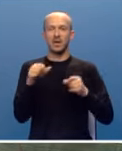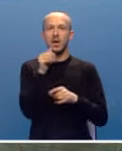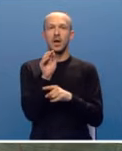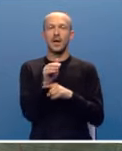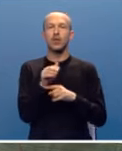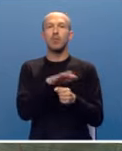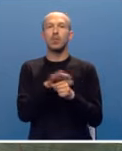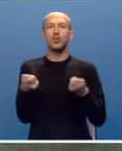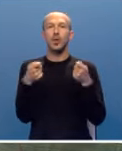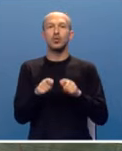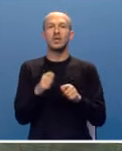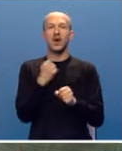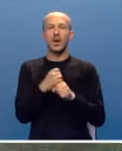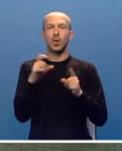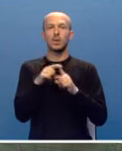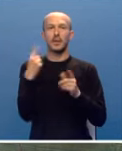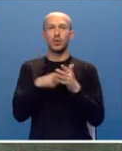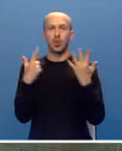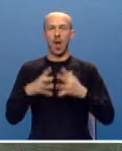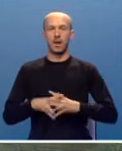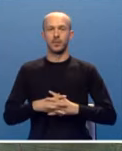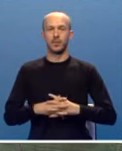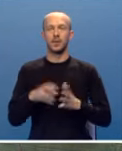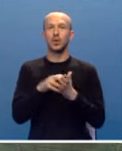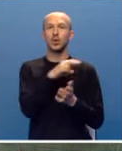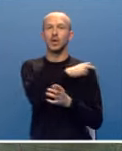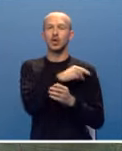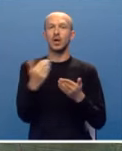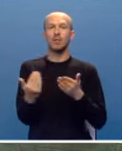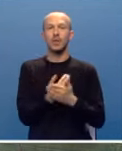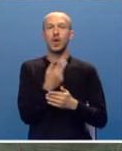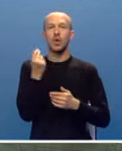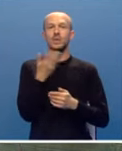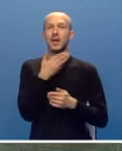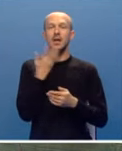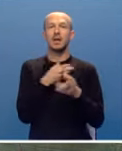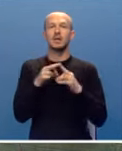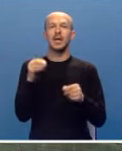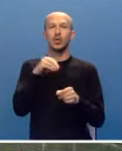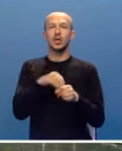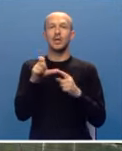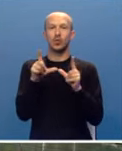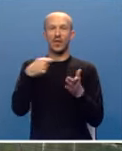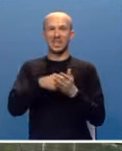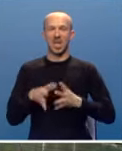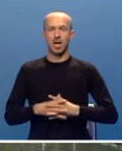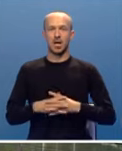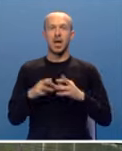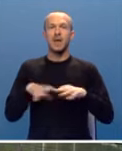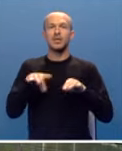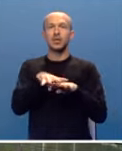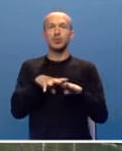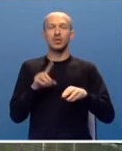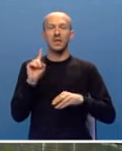najavljaju potpuno obustavu rada od 1. jula. Grado načalnih ponavlja da novca nema za dodatne subvencije, a je